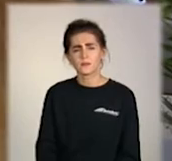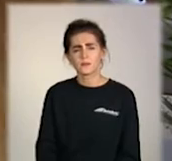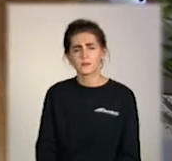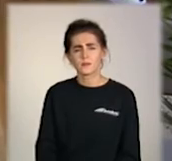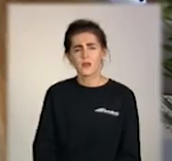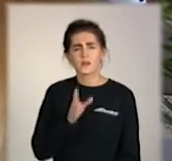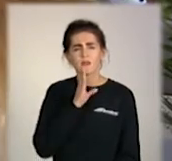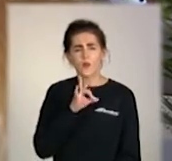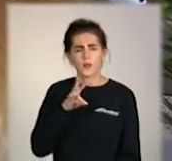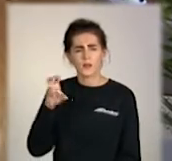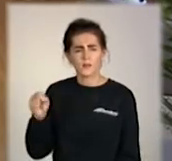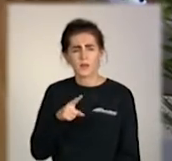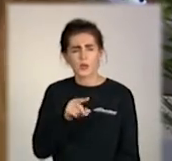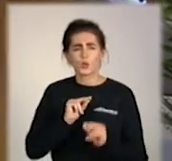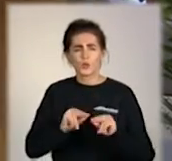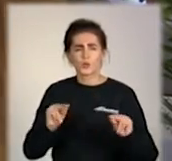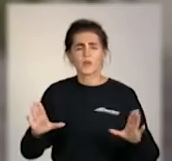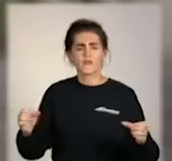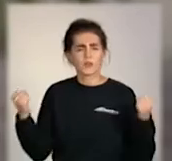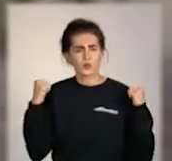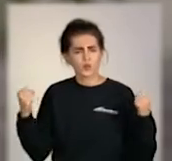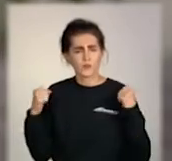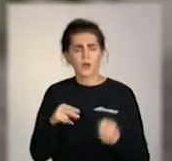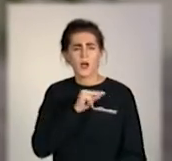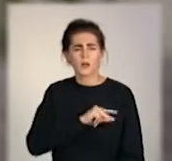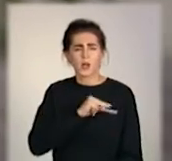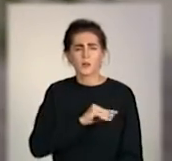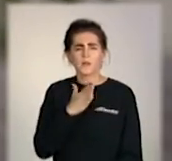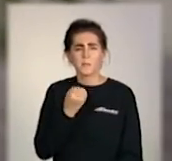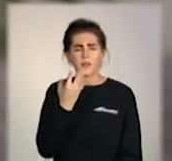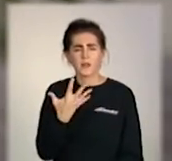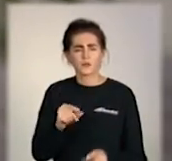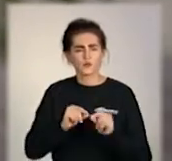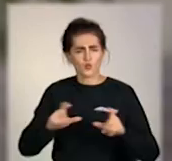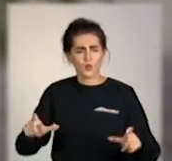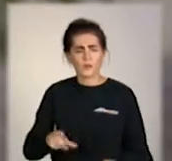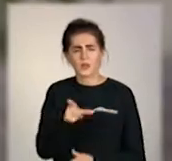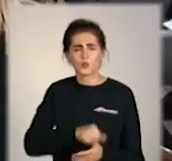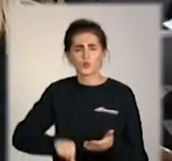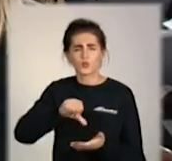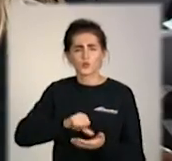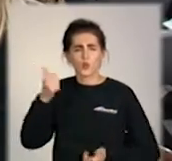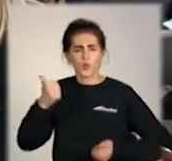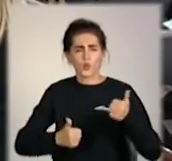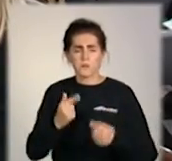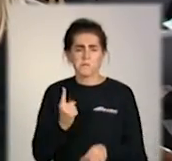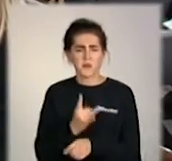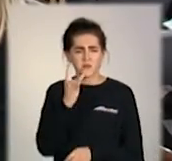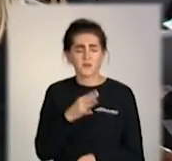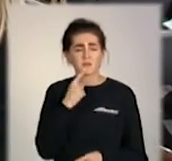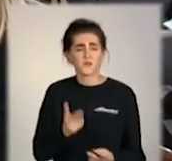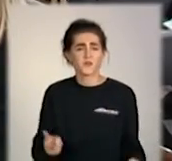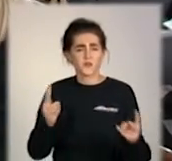Олена Луганченко – вчителька фізкультури. Працює у 15-й школі. Участь у конкурсі бере вперше, каже,